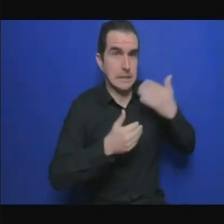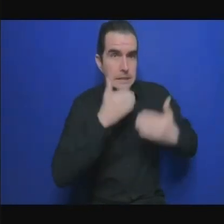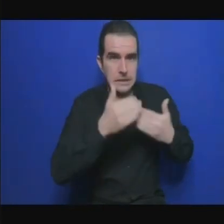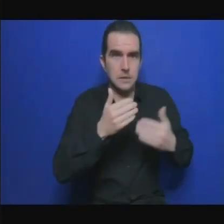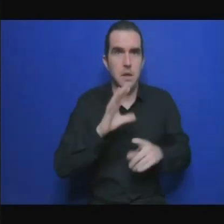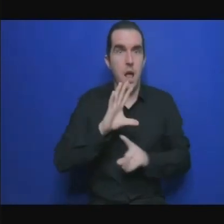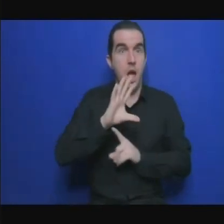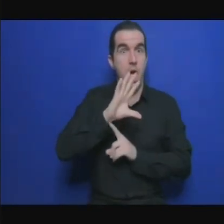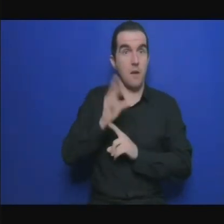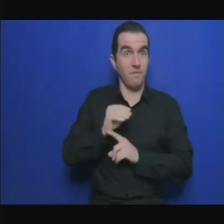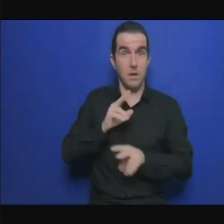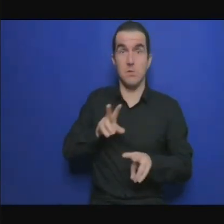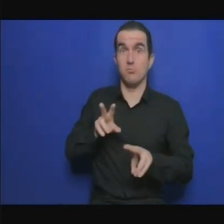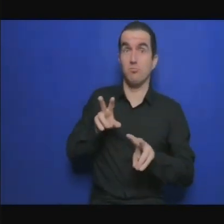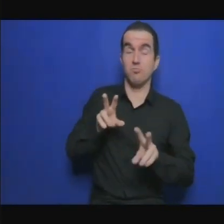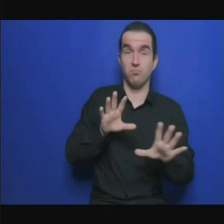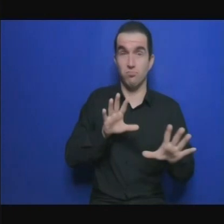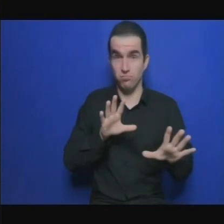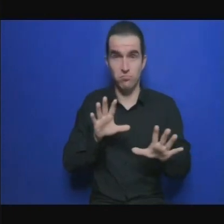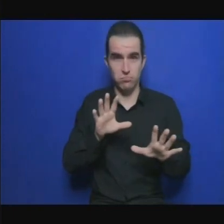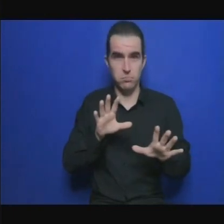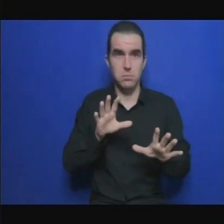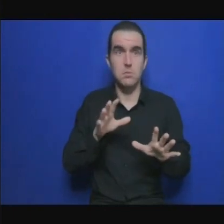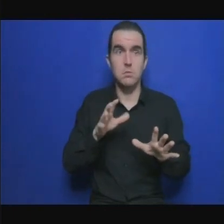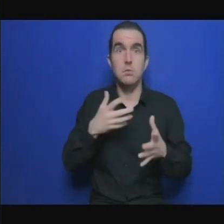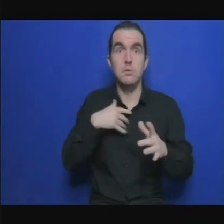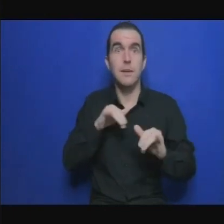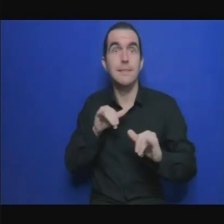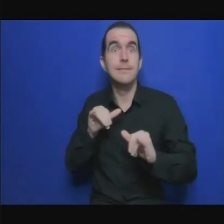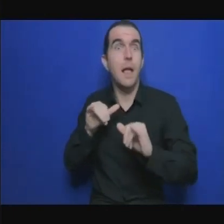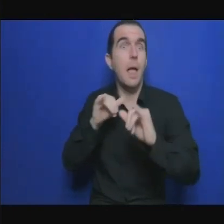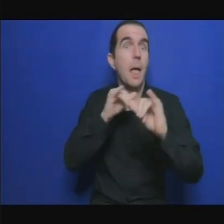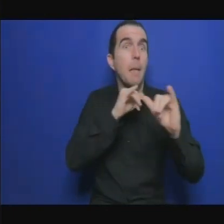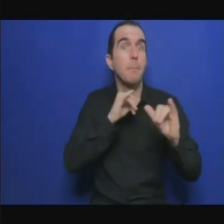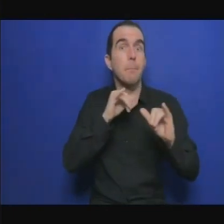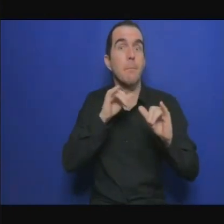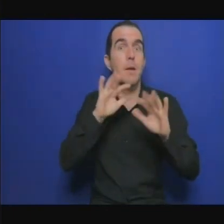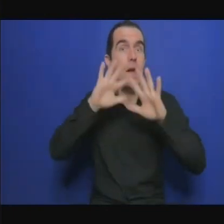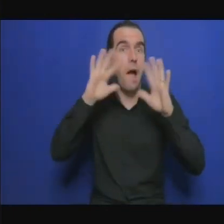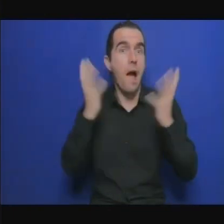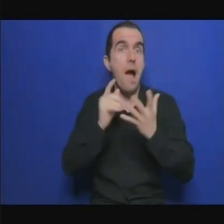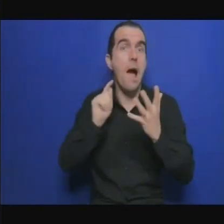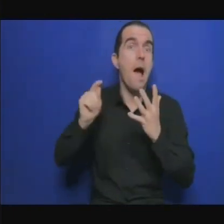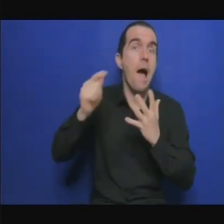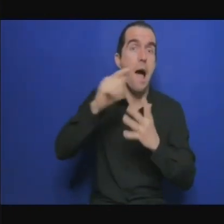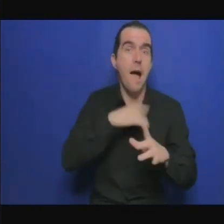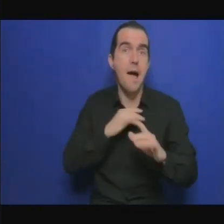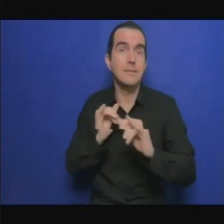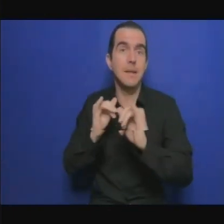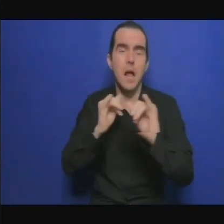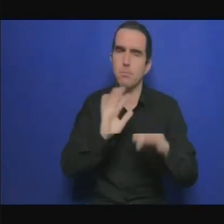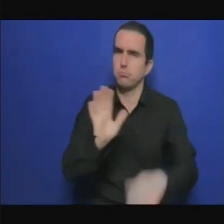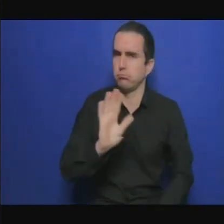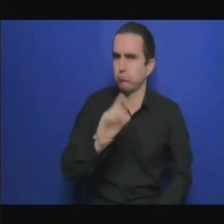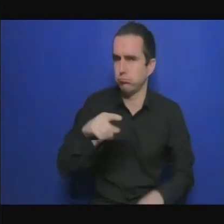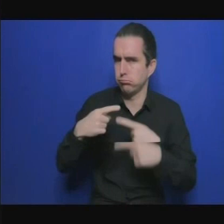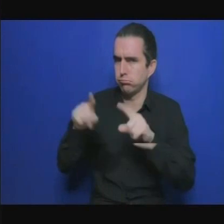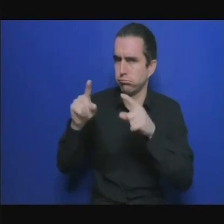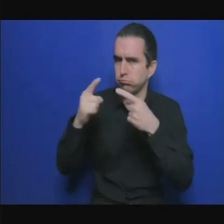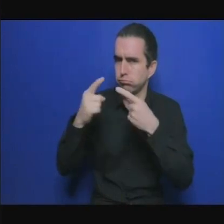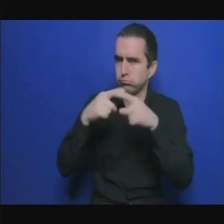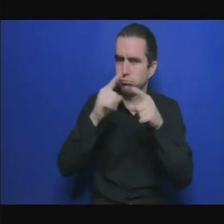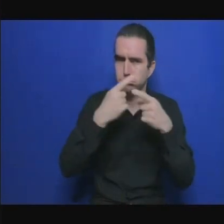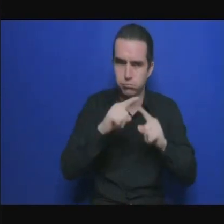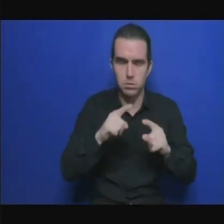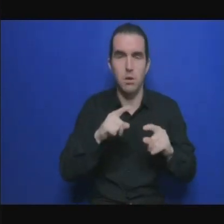chaque pays a ses spécificités également et quelque chose d'intéressant c'est que les gens pensent